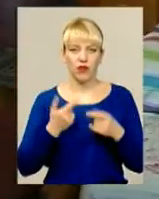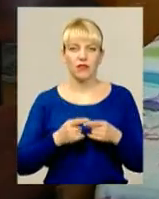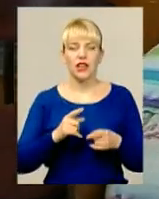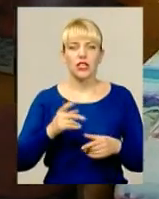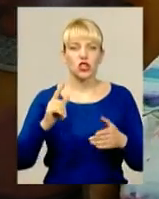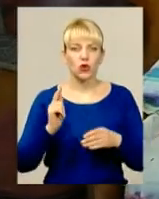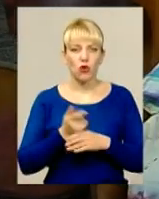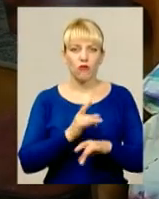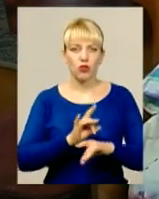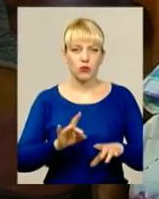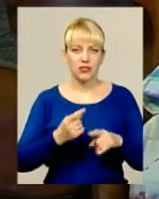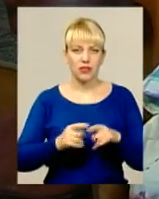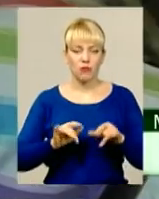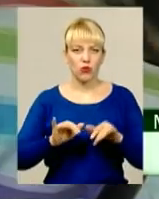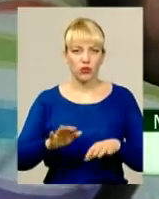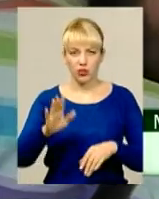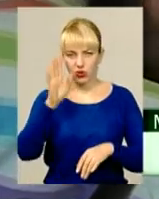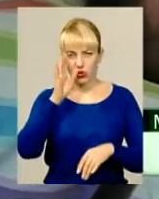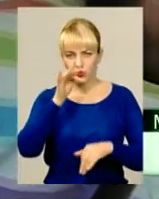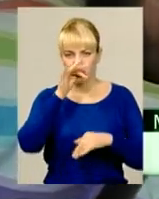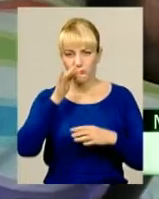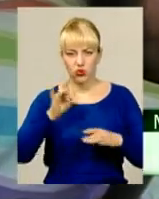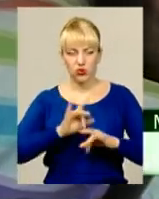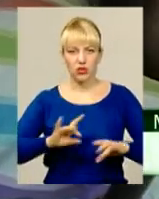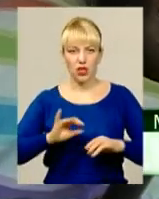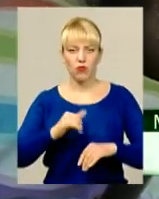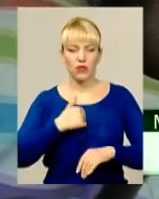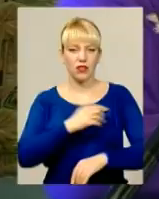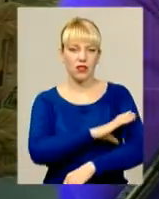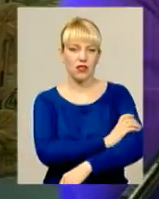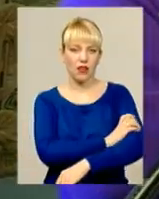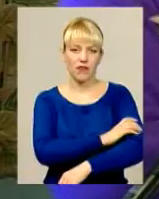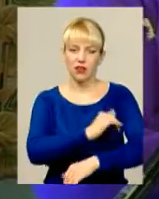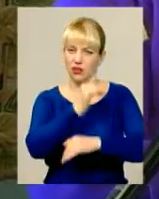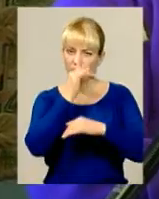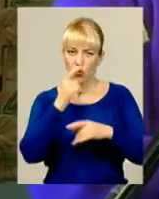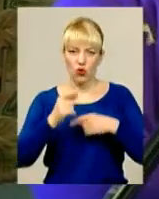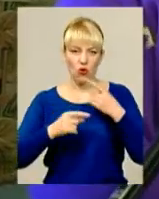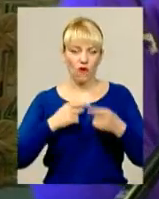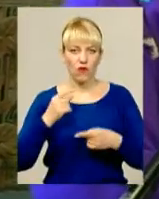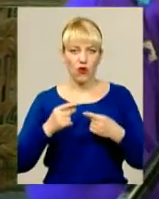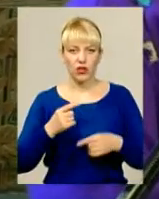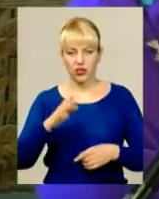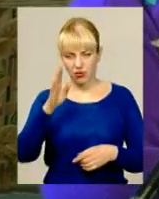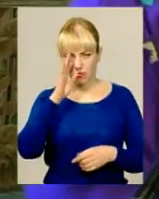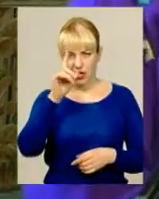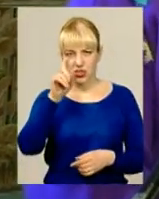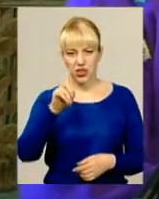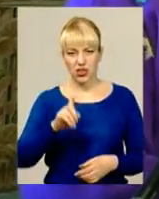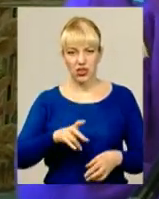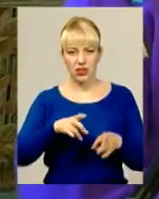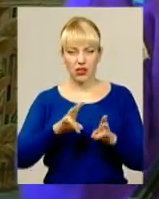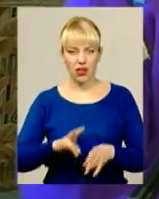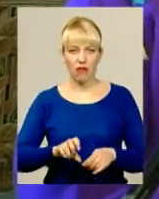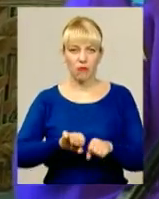Миколі і досі нестерпно боляче. Не можу мене давлення, Міша, не воно говорити. Важка хребетно-спинно-мозкова травма, перелом